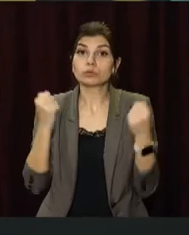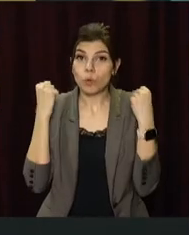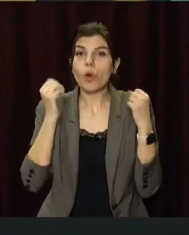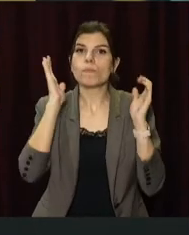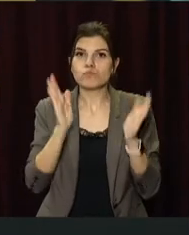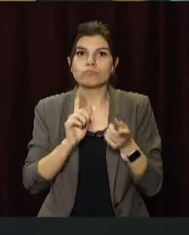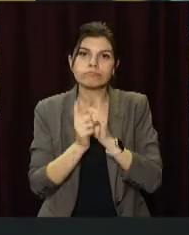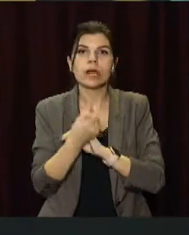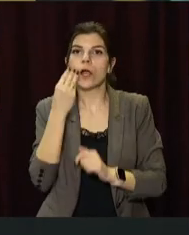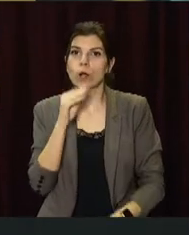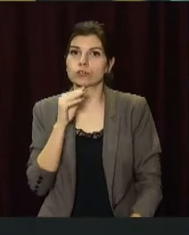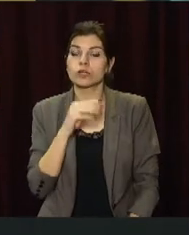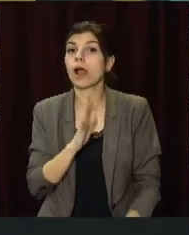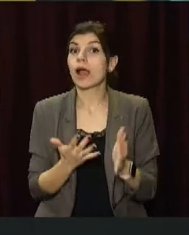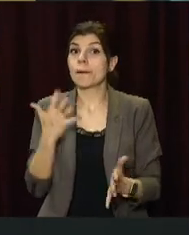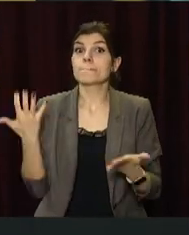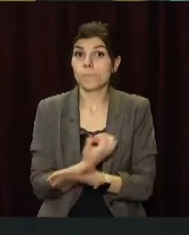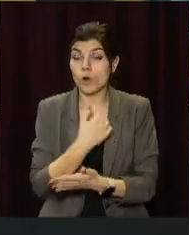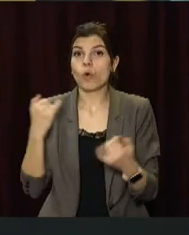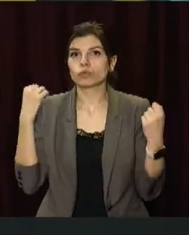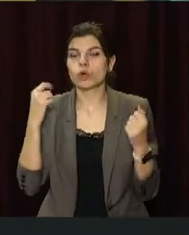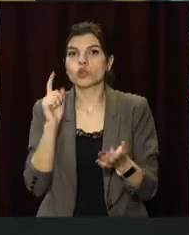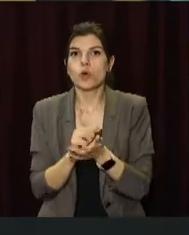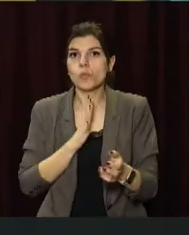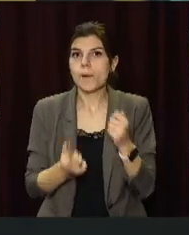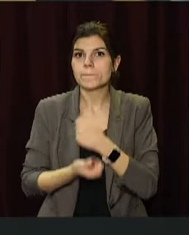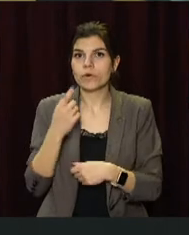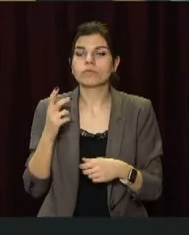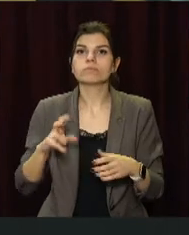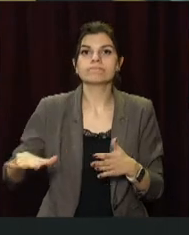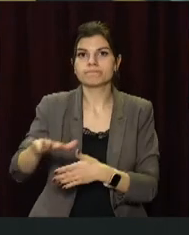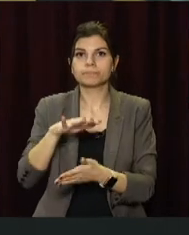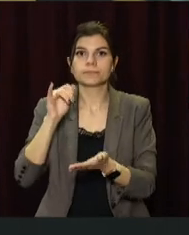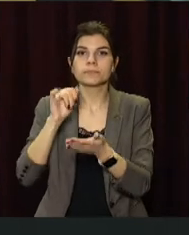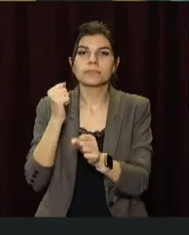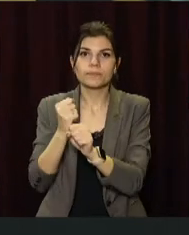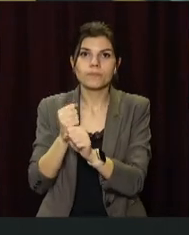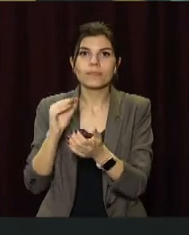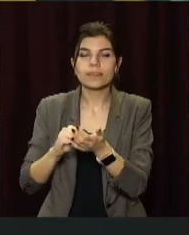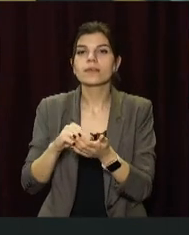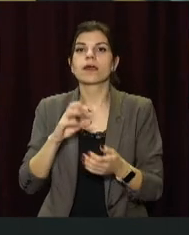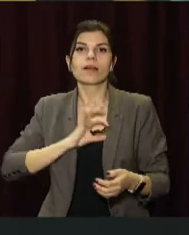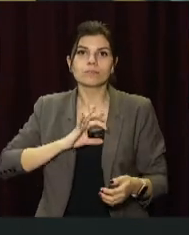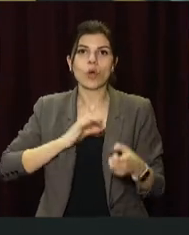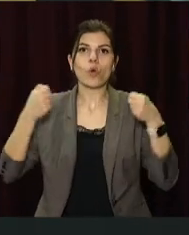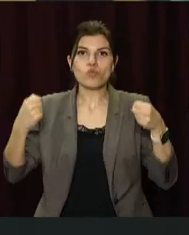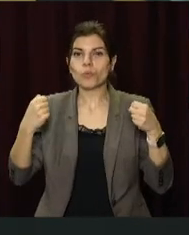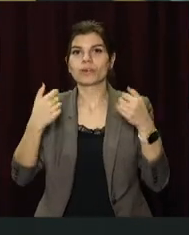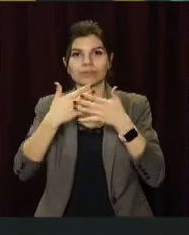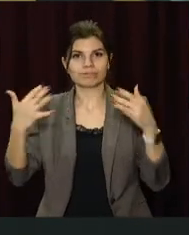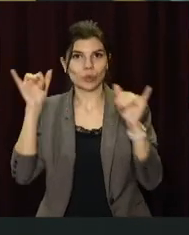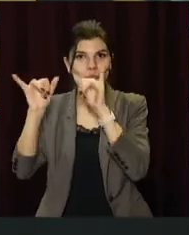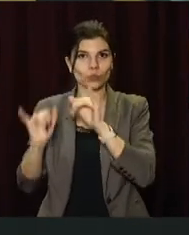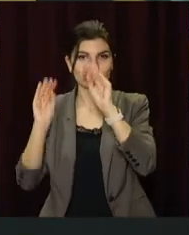будь краще». У разі перемоги у спортшколі має з'явитися експозиція із медалями, грамотами та кубками вихованців.